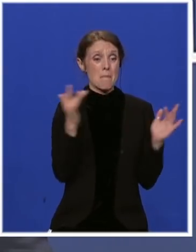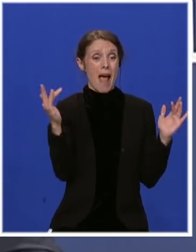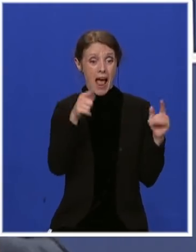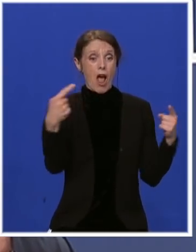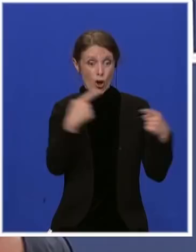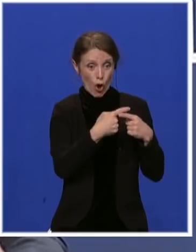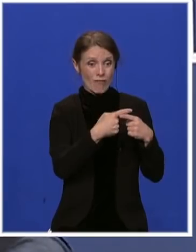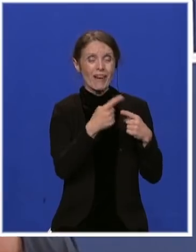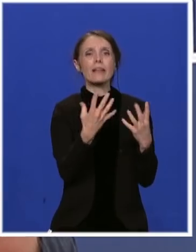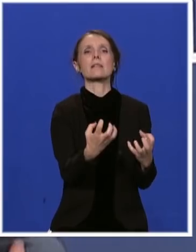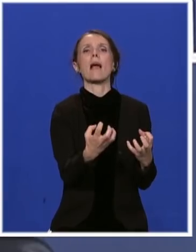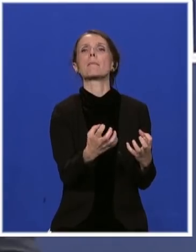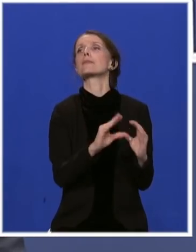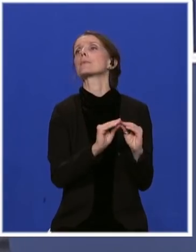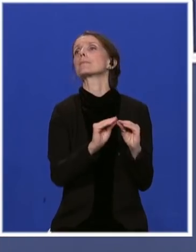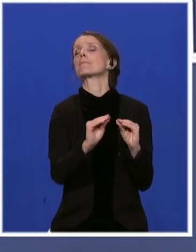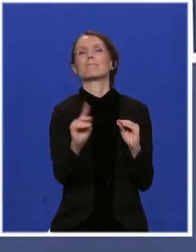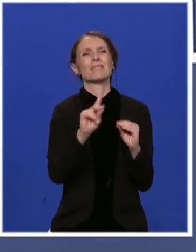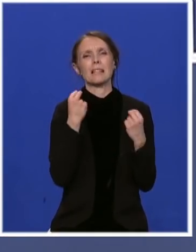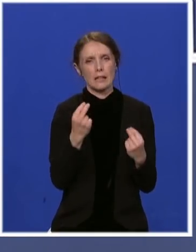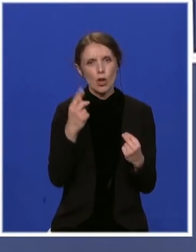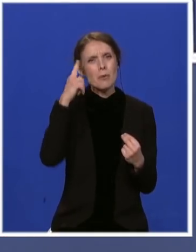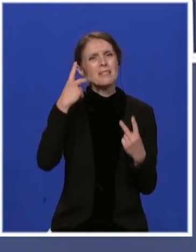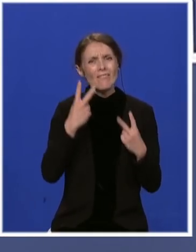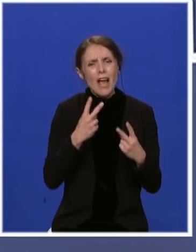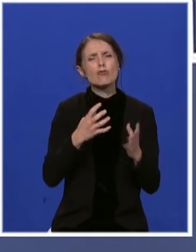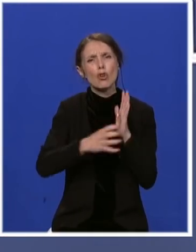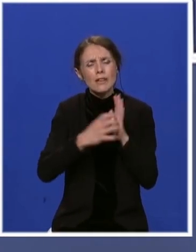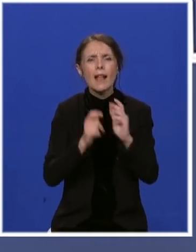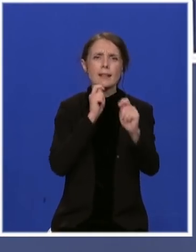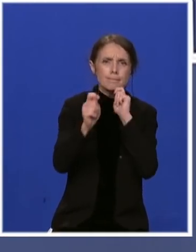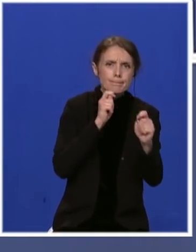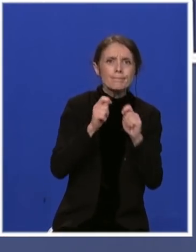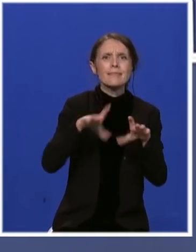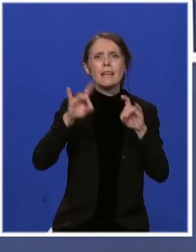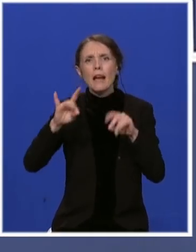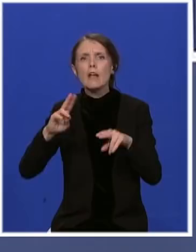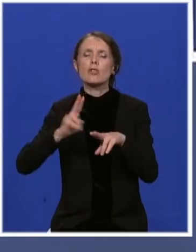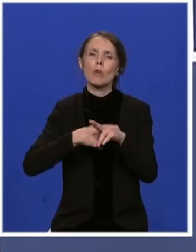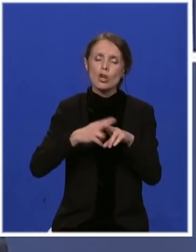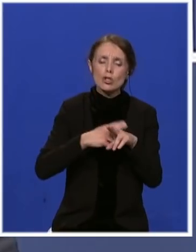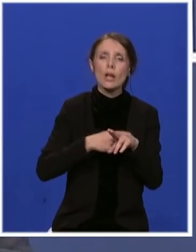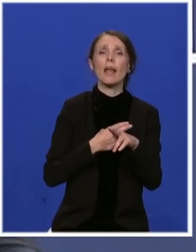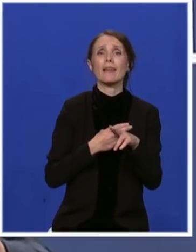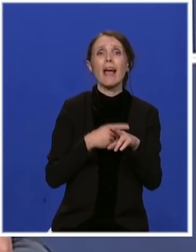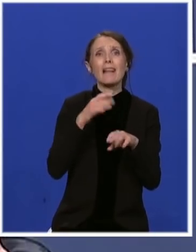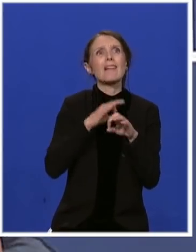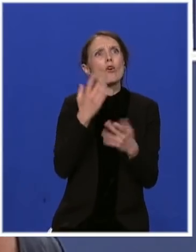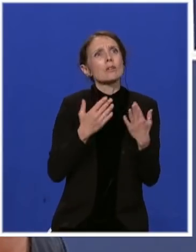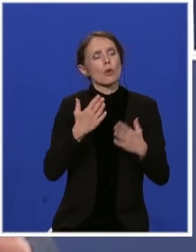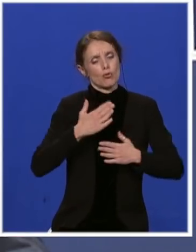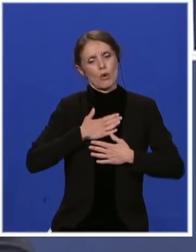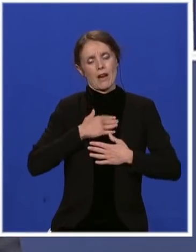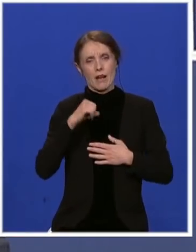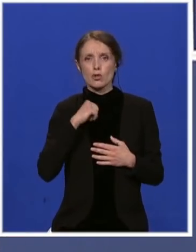voditi razgovore i pronalaziti rešenje kako bismo mogli vodeći račun o našim nacionalnim interesima ali kako bismo